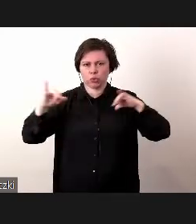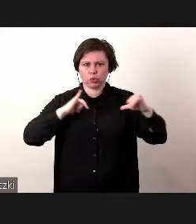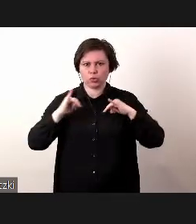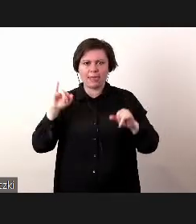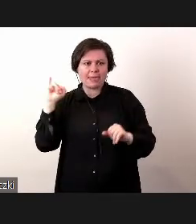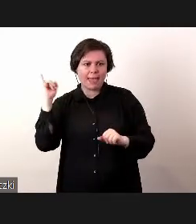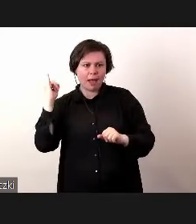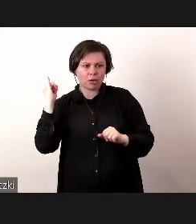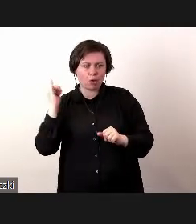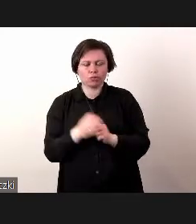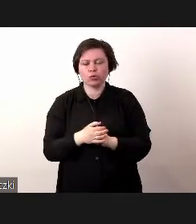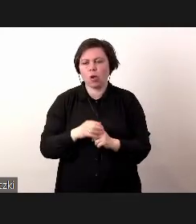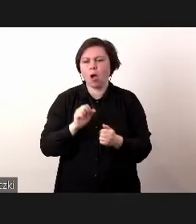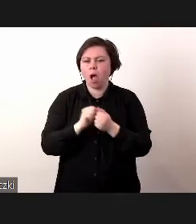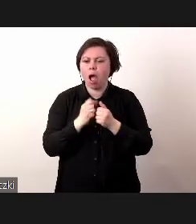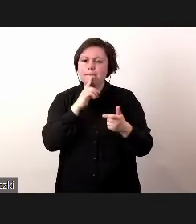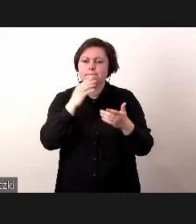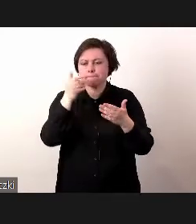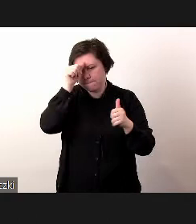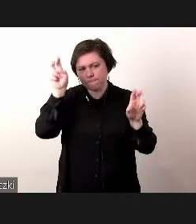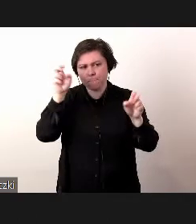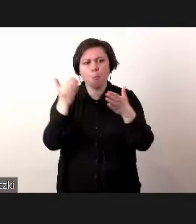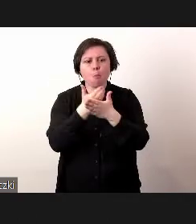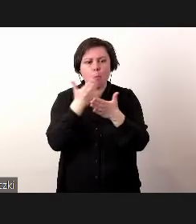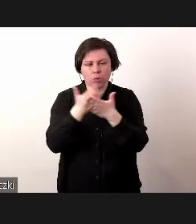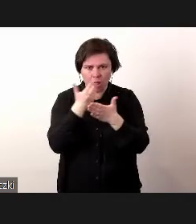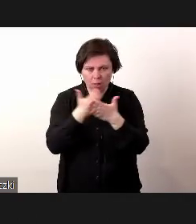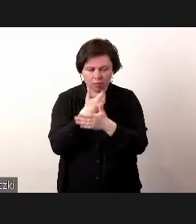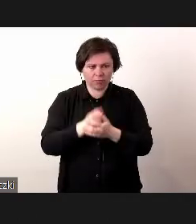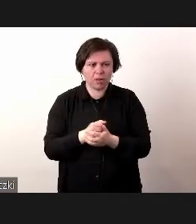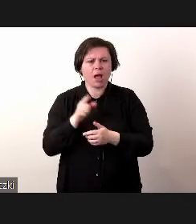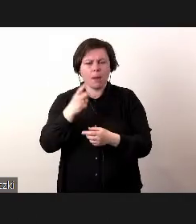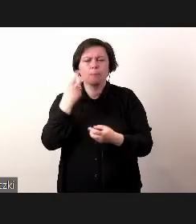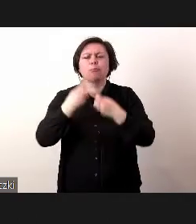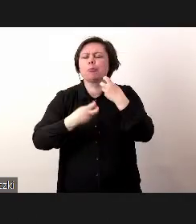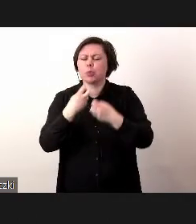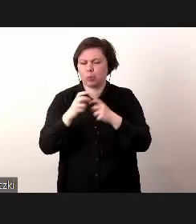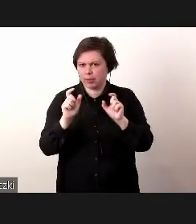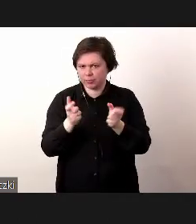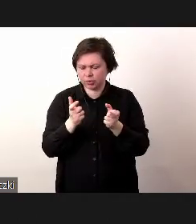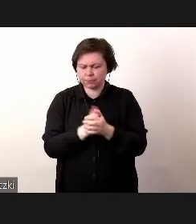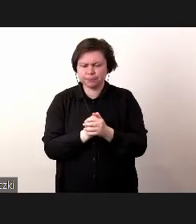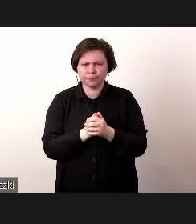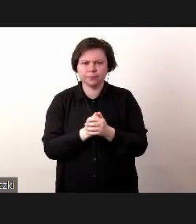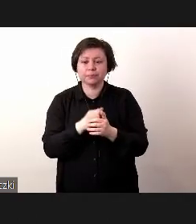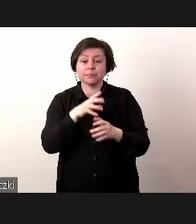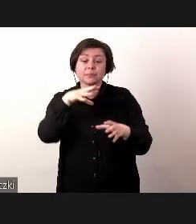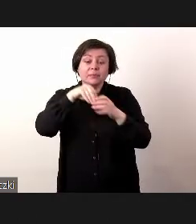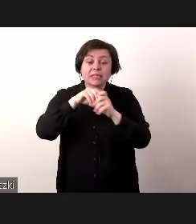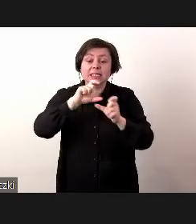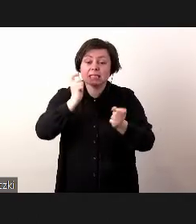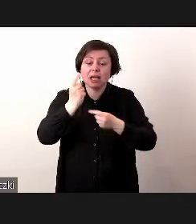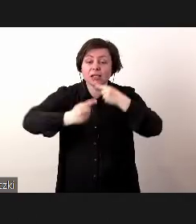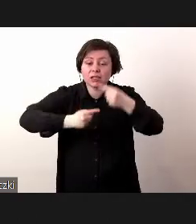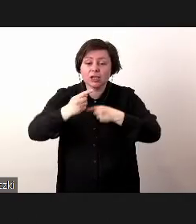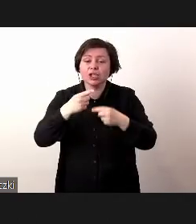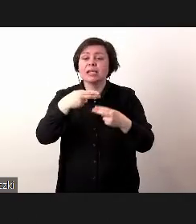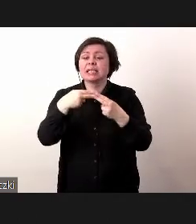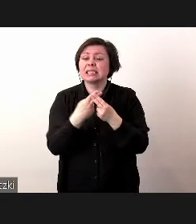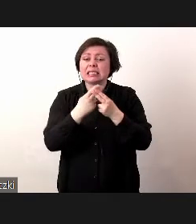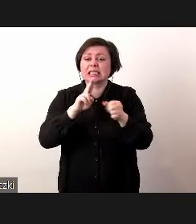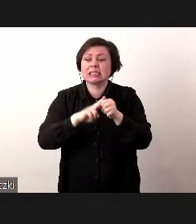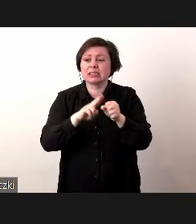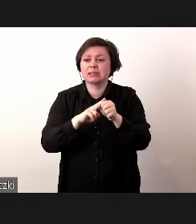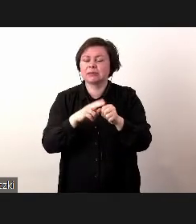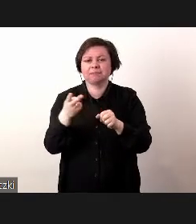jakością, albo na przykład do modelowania, tylko problem jest taki, że w ramach całego cyklu te narzędzia w ogóle w żaden